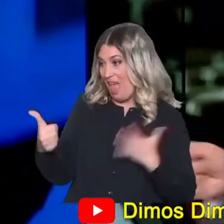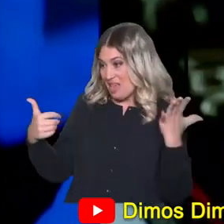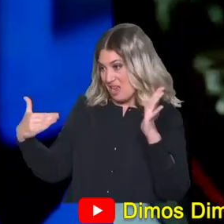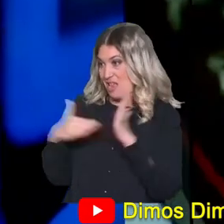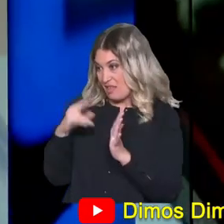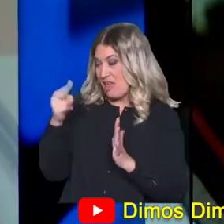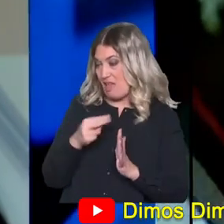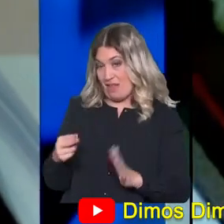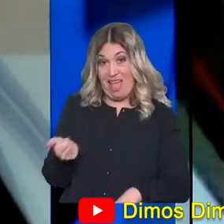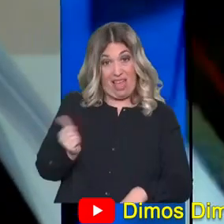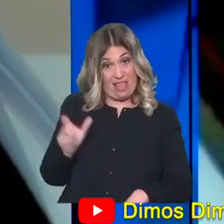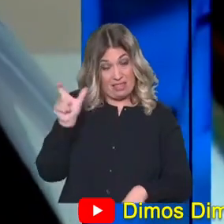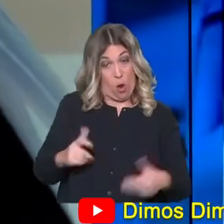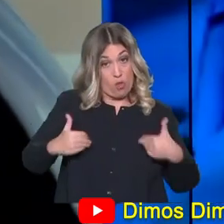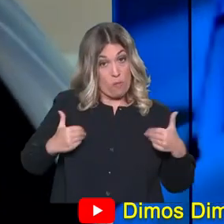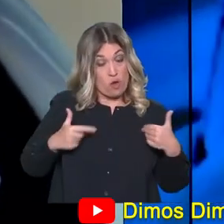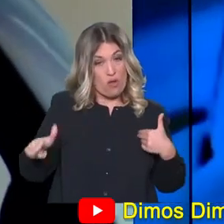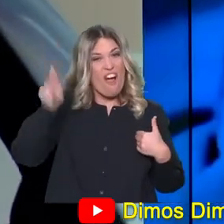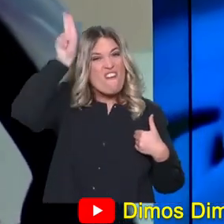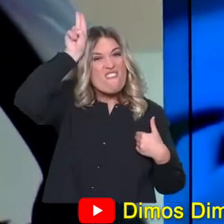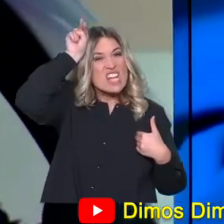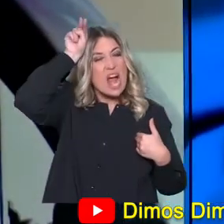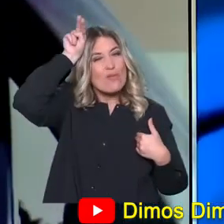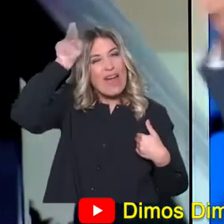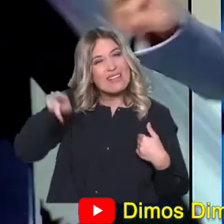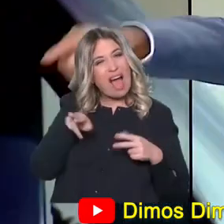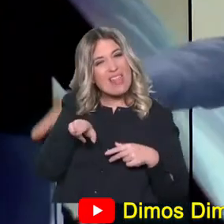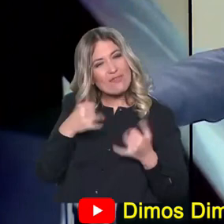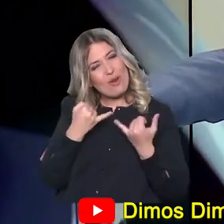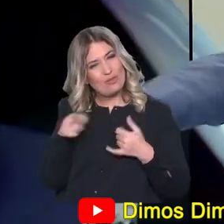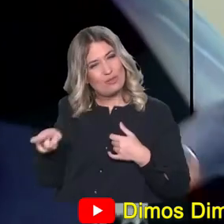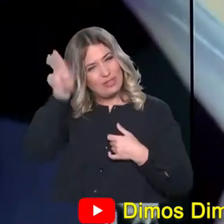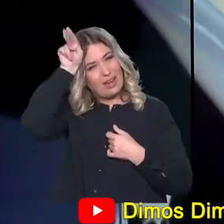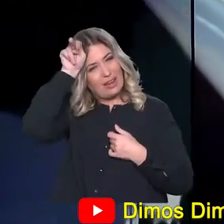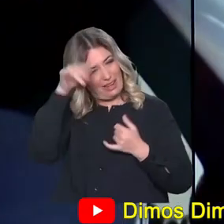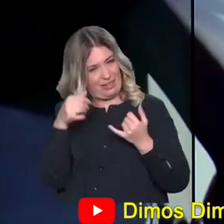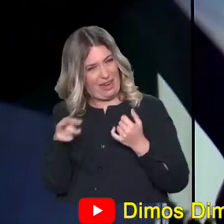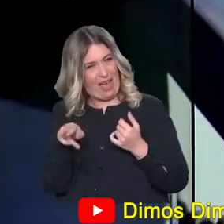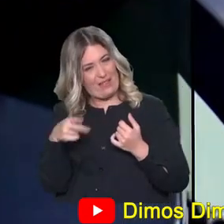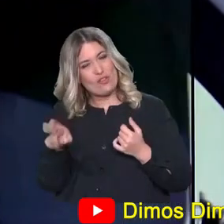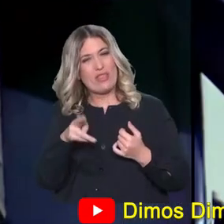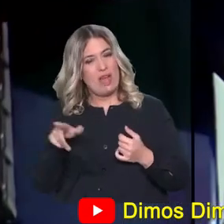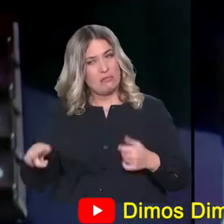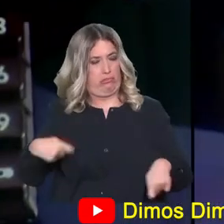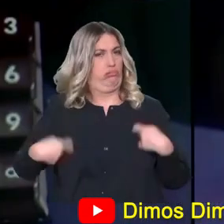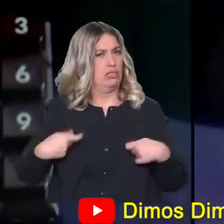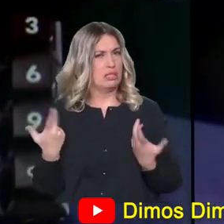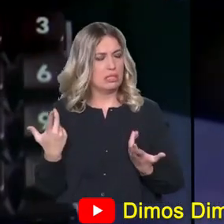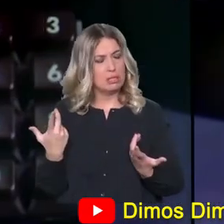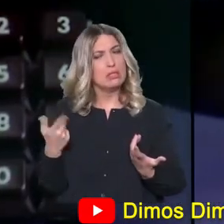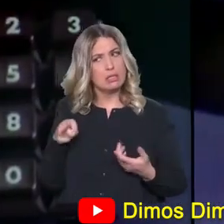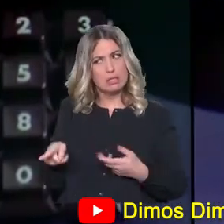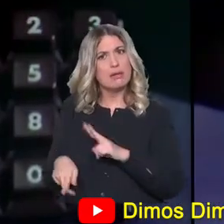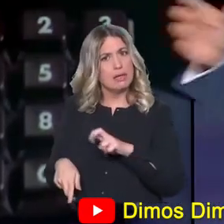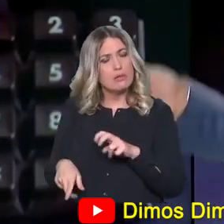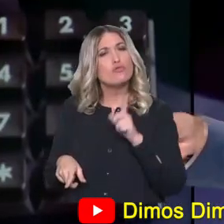χτες ο Θανάσης μας εξήγησε, μετά από το θόρυβο που δημιουργήθηκε η εισπρακτική του τα γύρισε. Αλλά υπάρχουν πολλοί ακόμα πλήμυρο παθείς